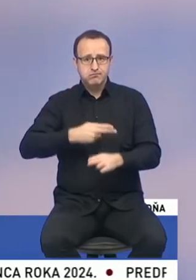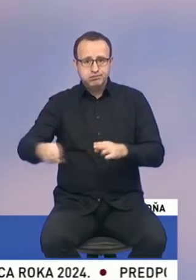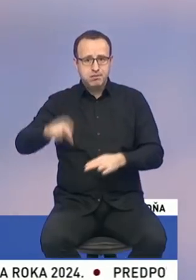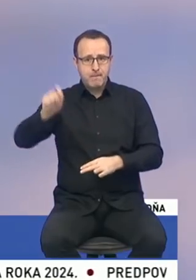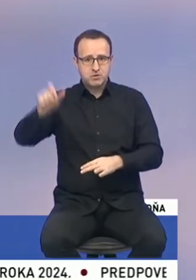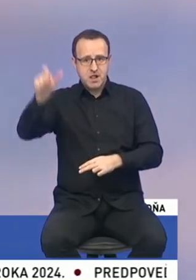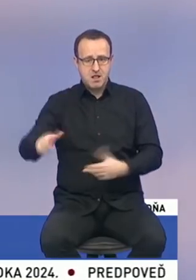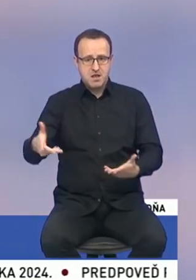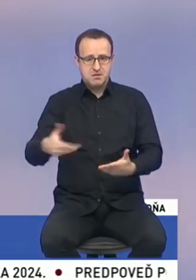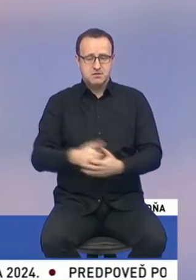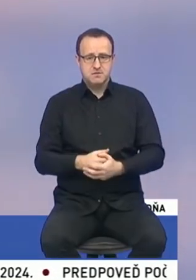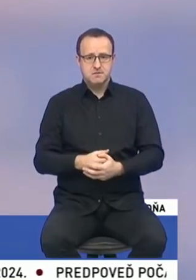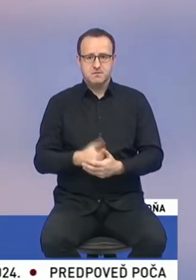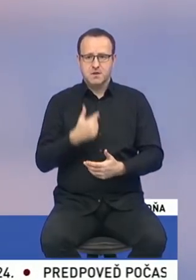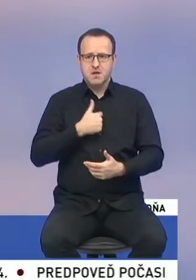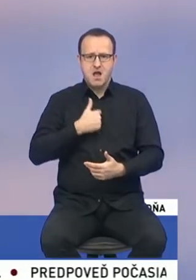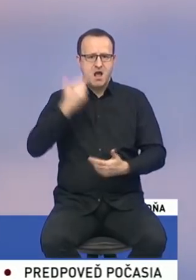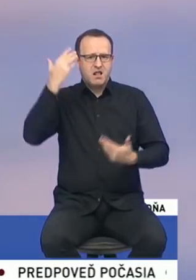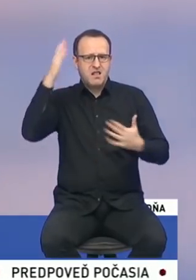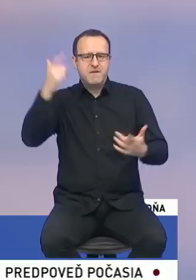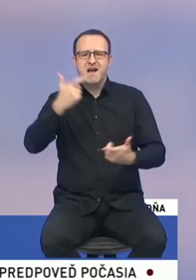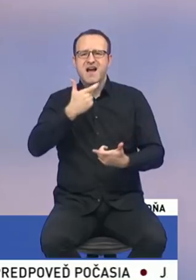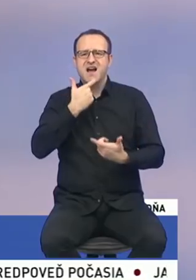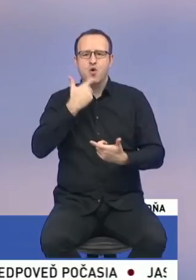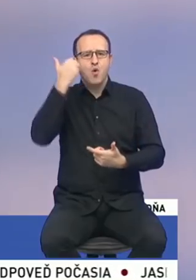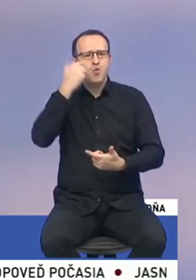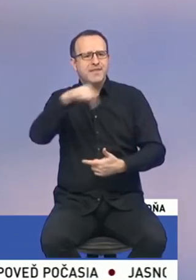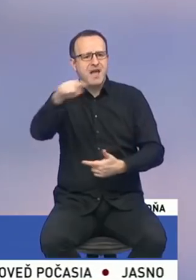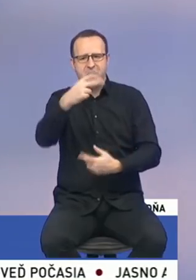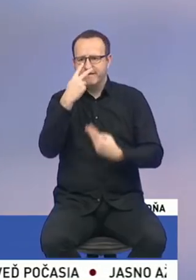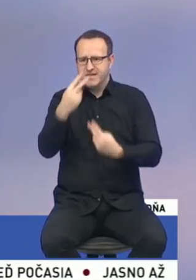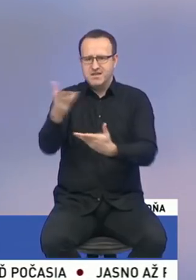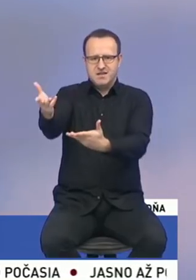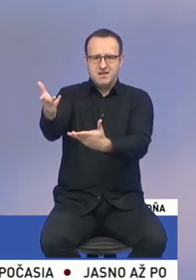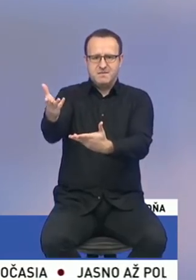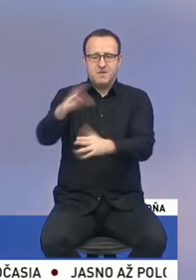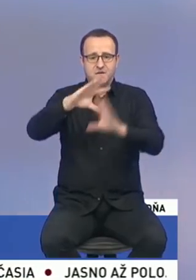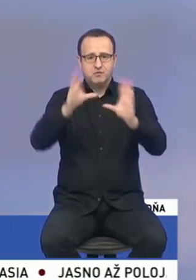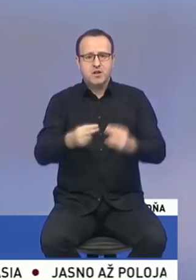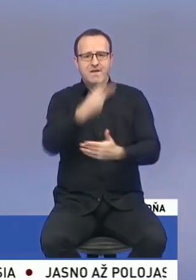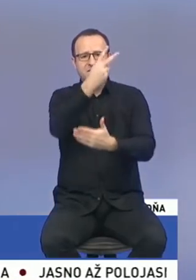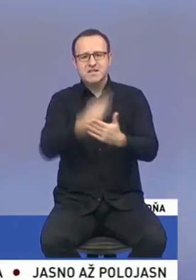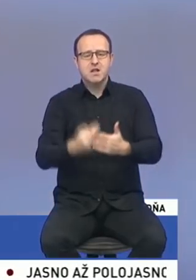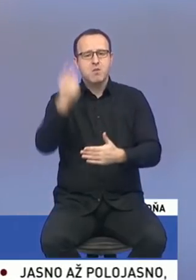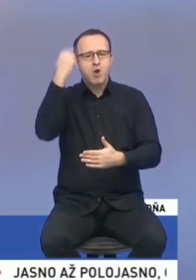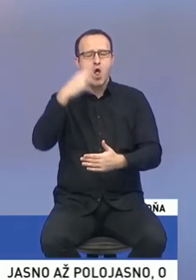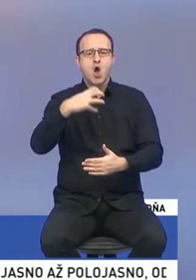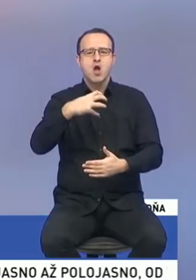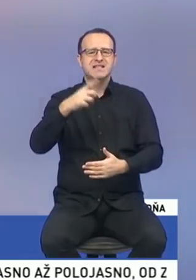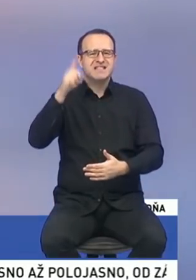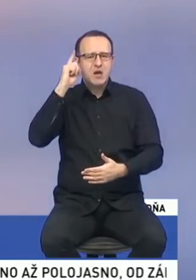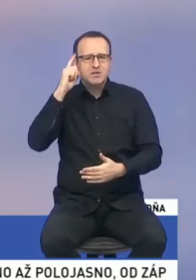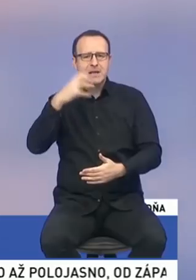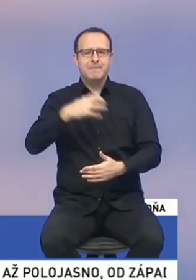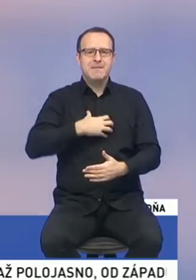Národnej rady, tak fakt neviem, ako to zapôsobí na ľudí. To budeme teraz všetky výsledky, čo sme mali v komunále ohľadom starostov a